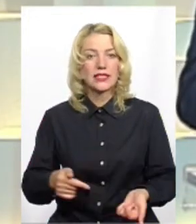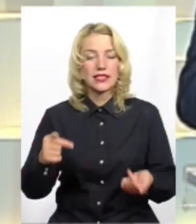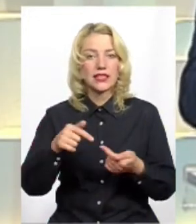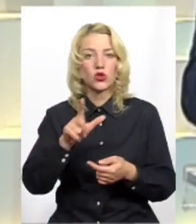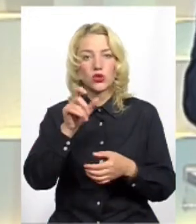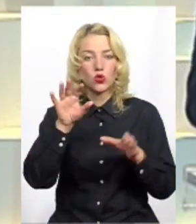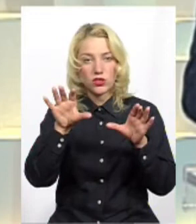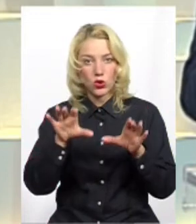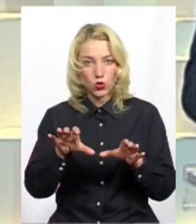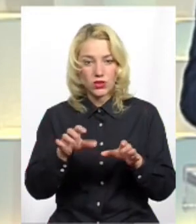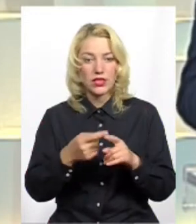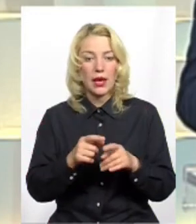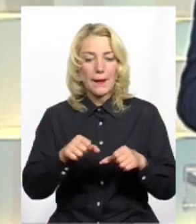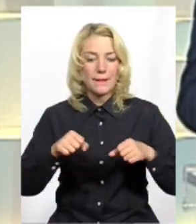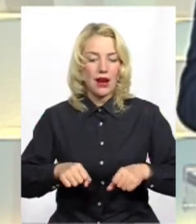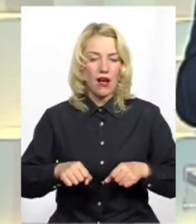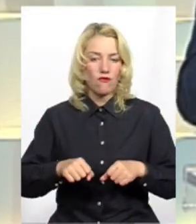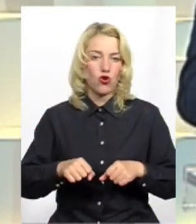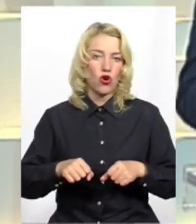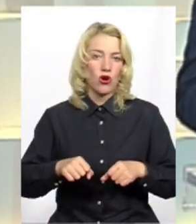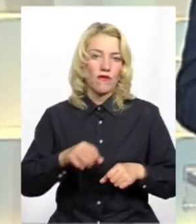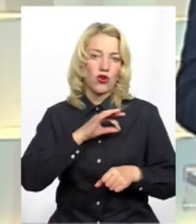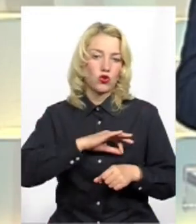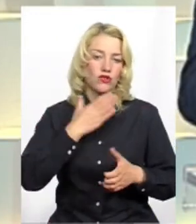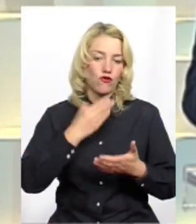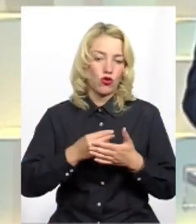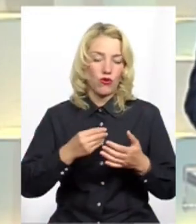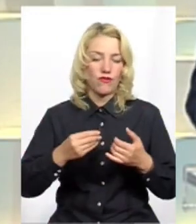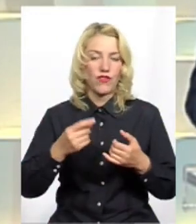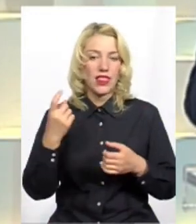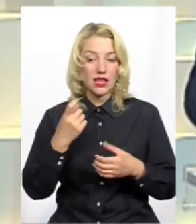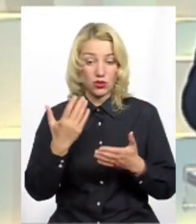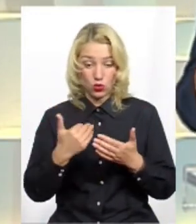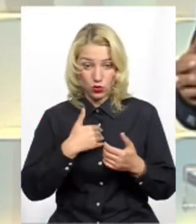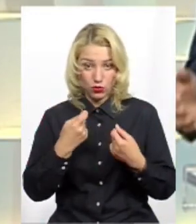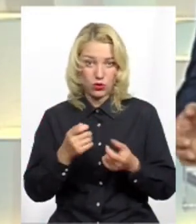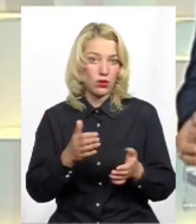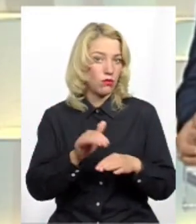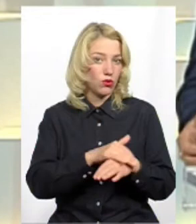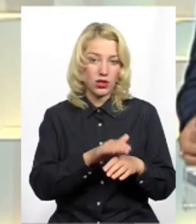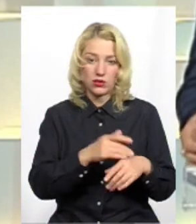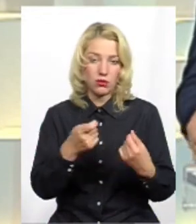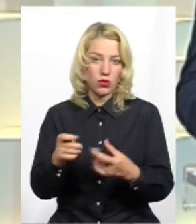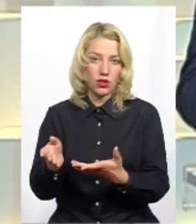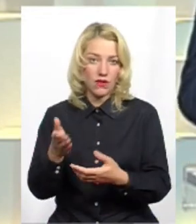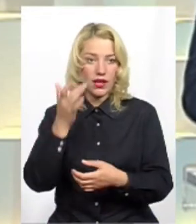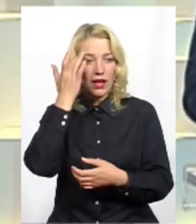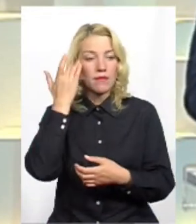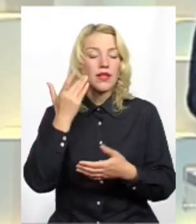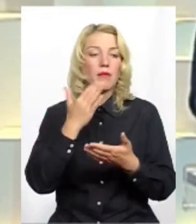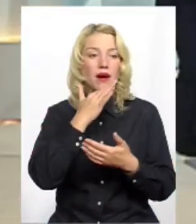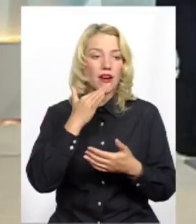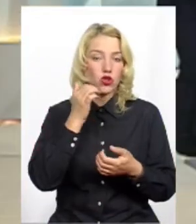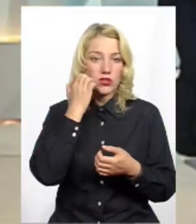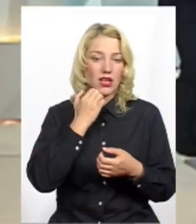Конституції, право розпоряджати свою власність. Якщо вона хоче її продати, то, будь ласка, продавай, бо багато стареньких бабушок, які не